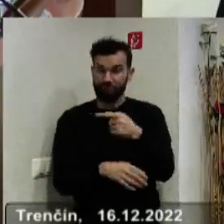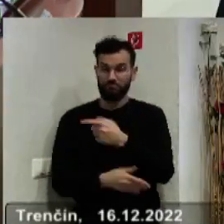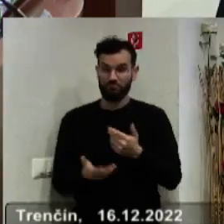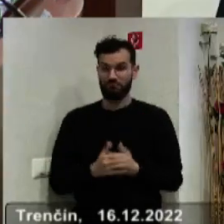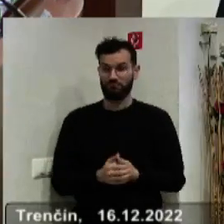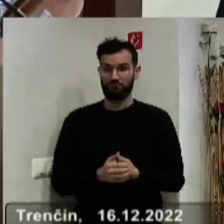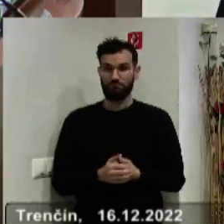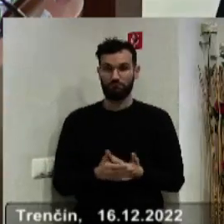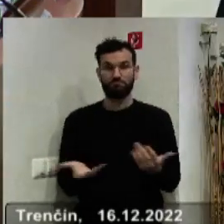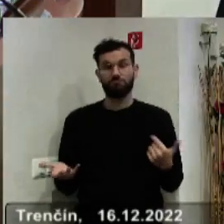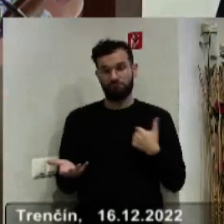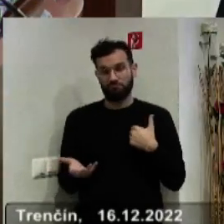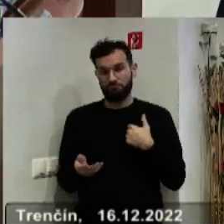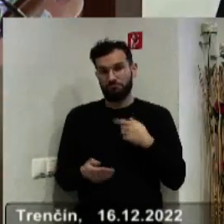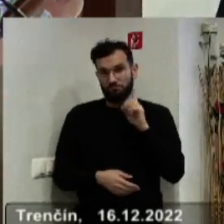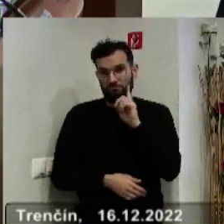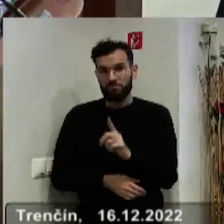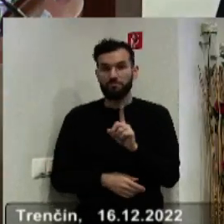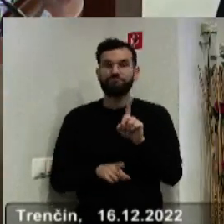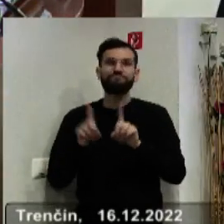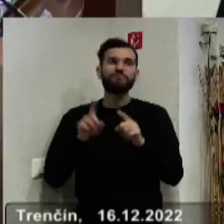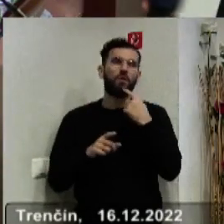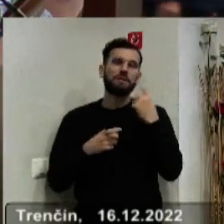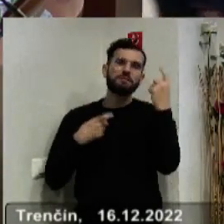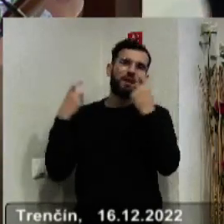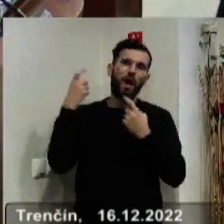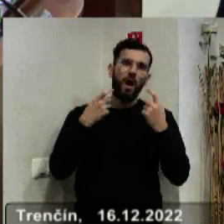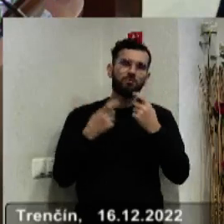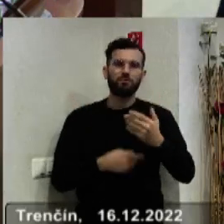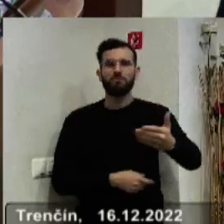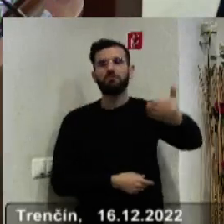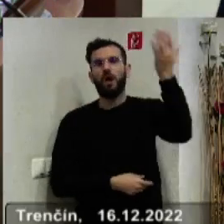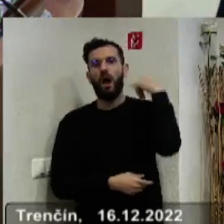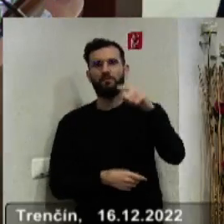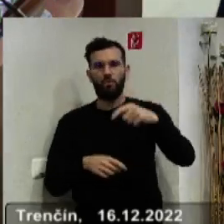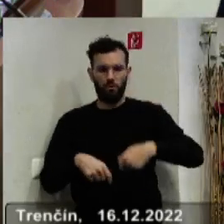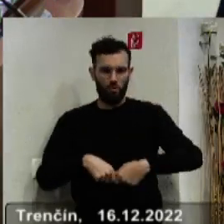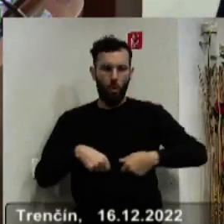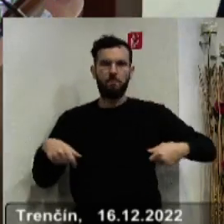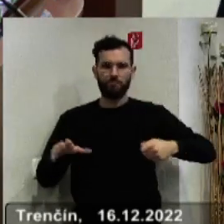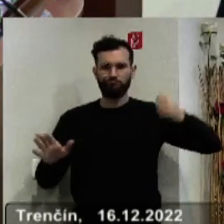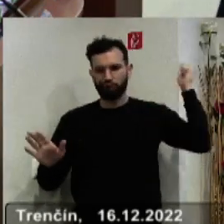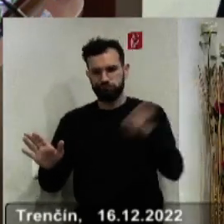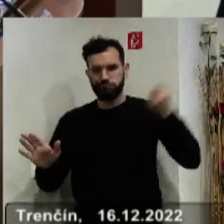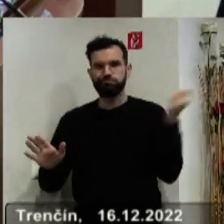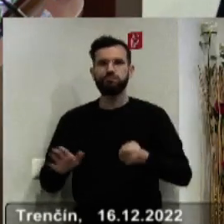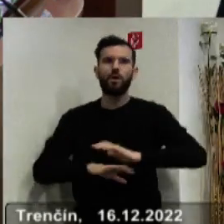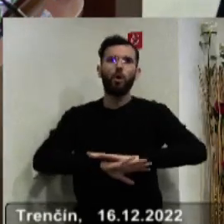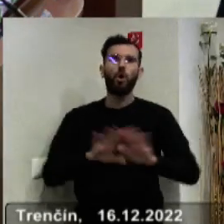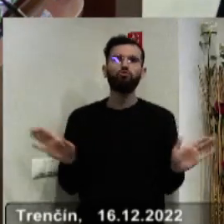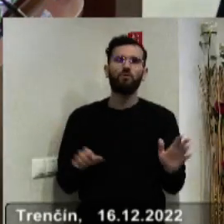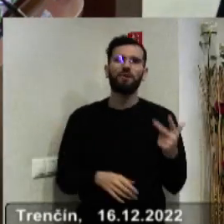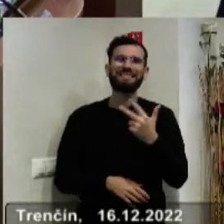Viete, aj ja sa stretávam s názorom, že pred 30 rokmi otec zobral remeň a boli sme zdraví. Áno, ale pred 30